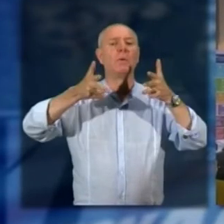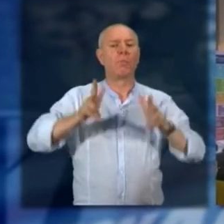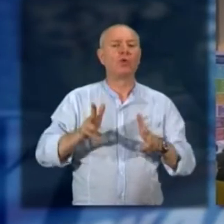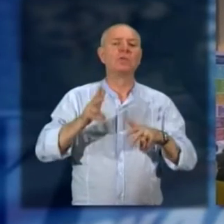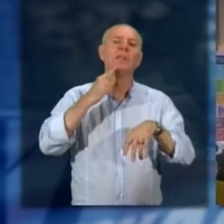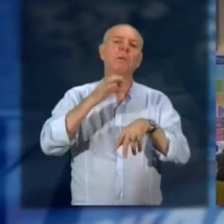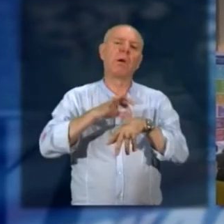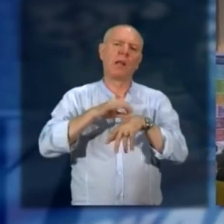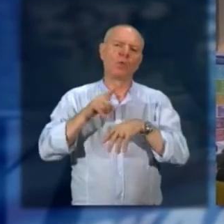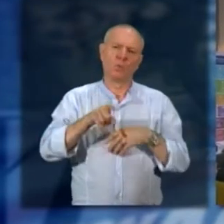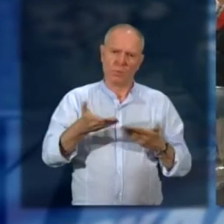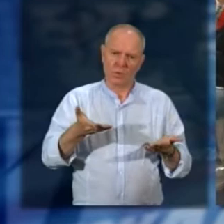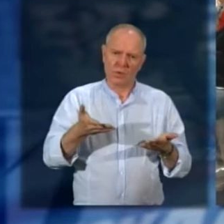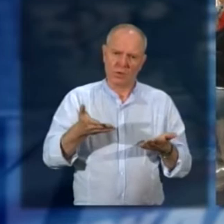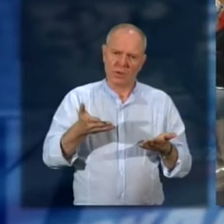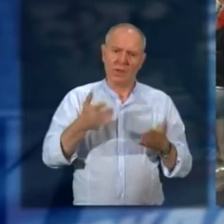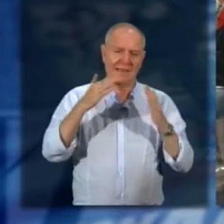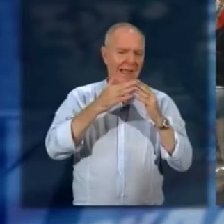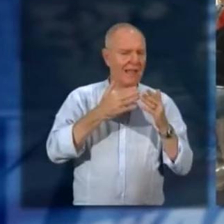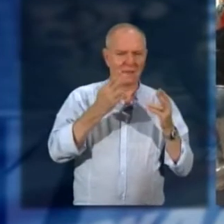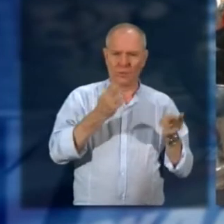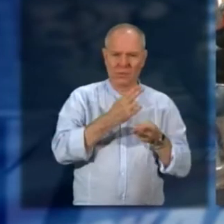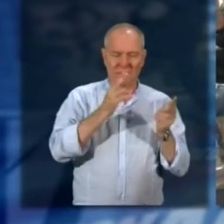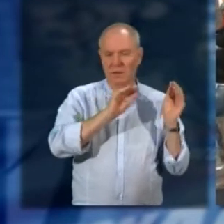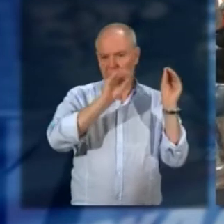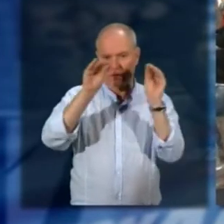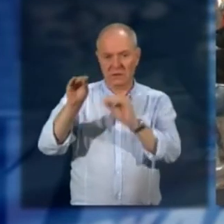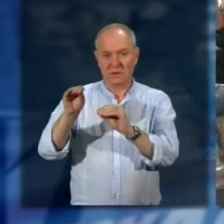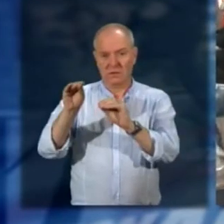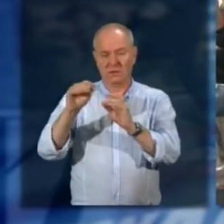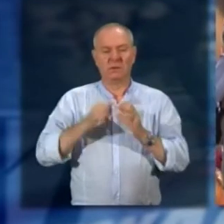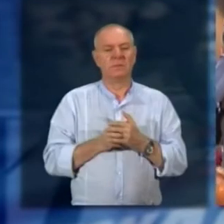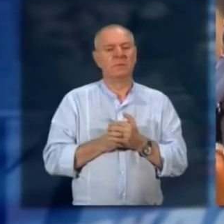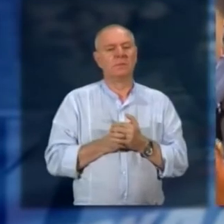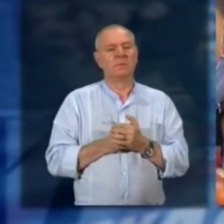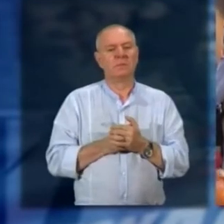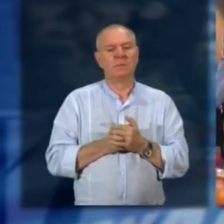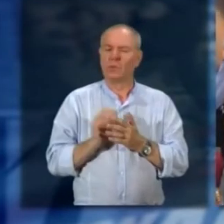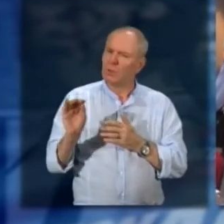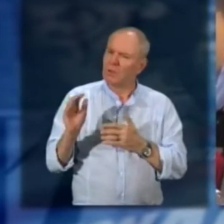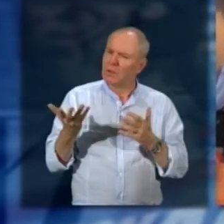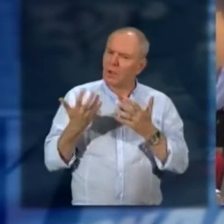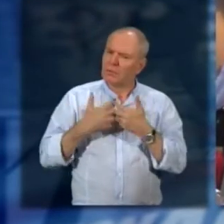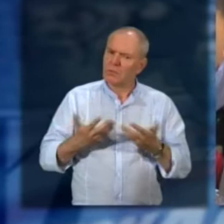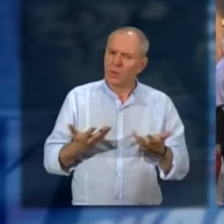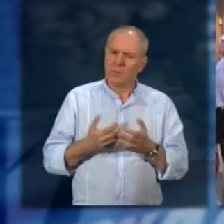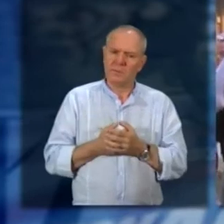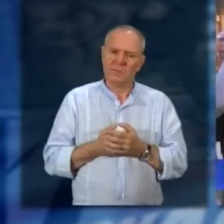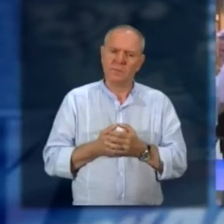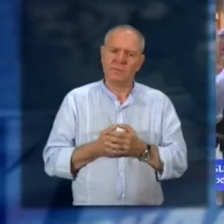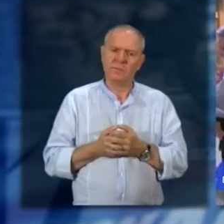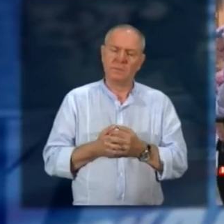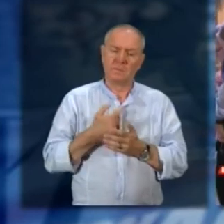oncologici non più gestibili al proprio domicilio ma non ancora destinati all'hospice. Come sarà organizzato questo nucleo? Questo